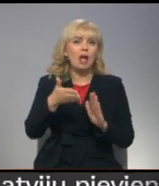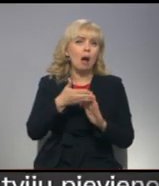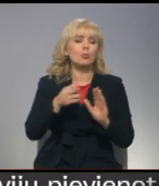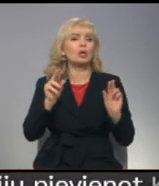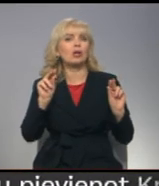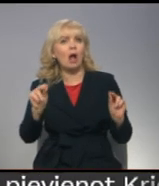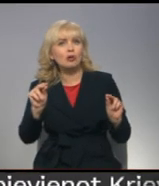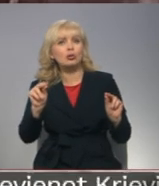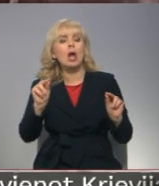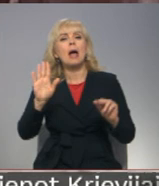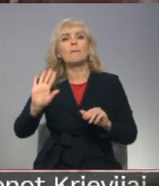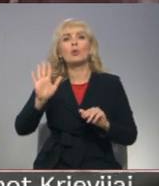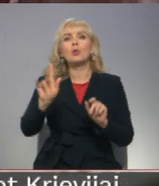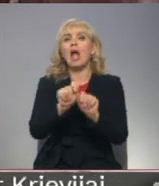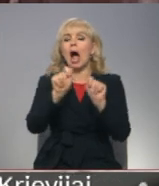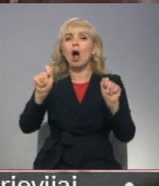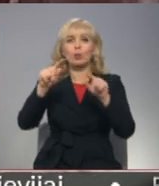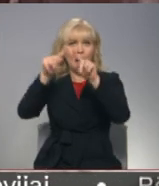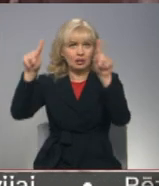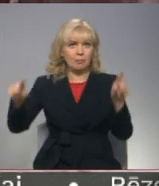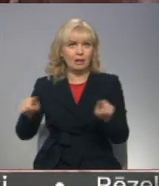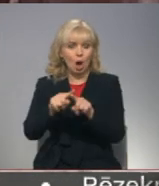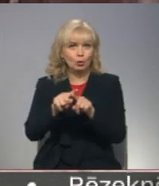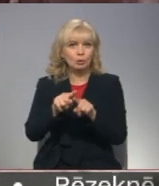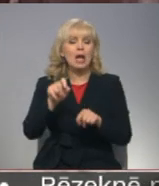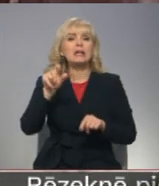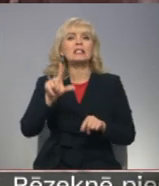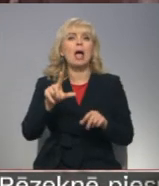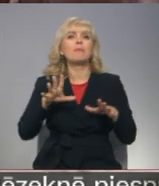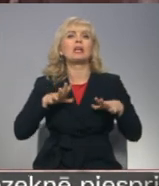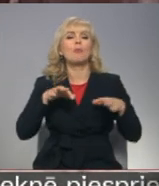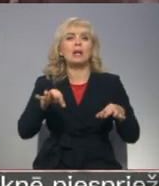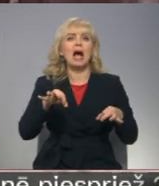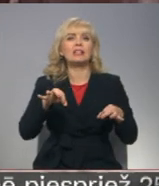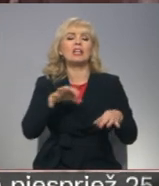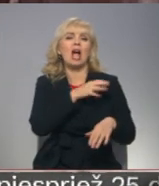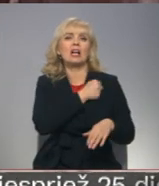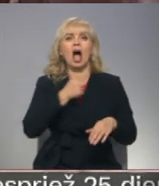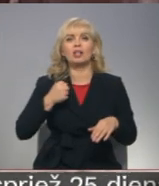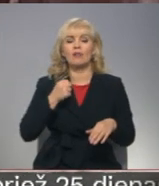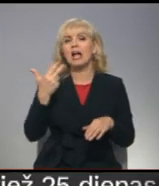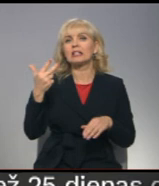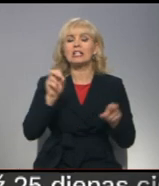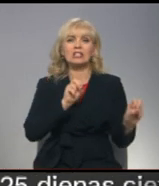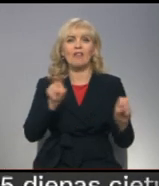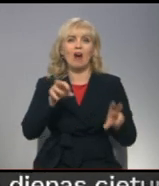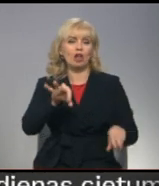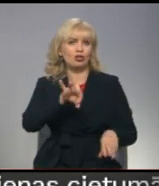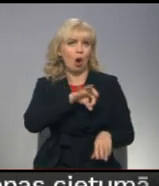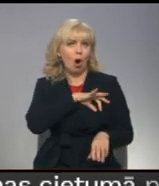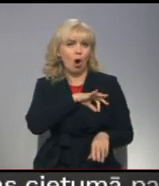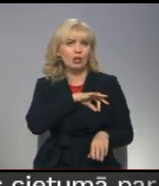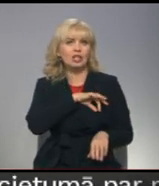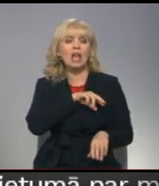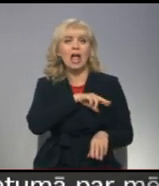lieta piemiņas plāksne, bet 17 brīvprātīgās rotas atvaļinātie karēvi saņēmuši triju zvaižņu ordeņus. Abbalvoto